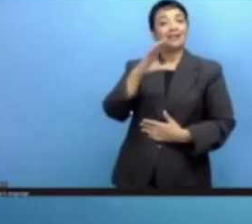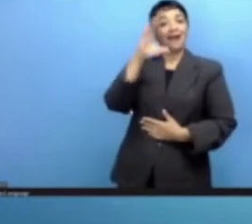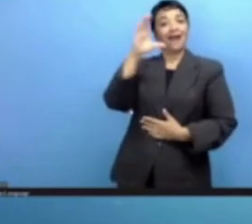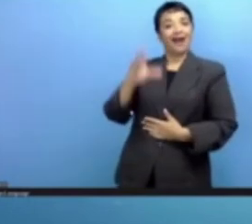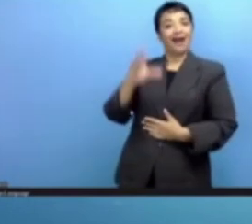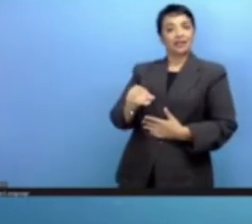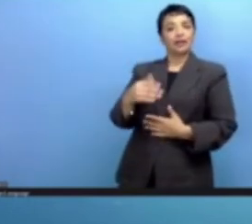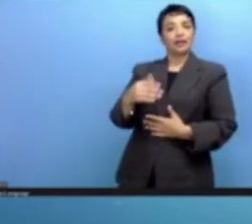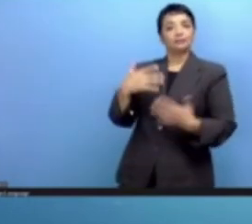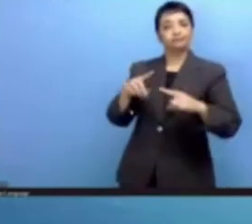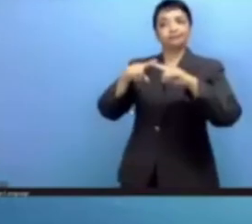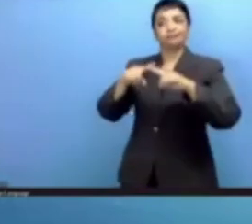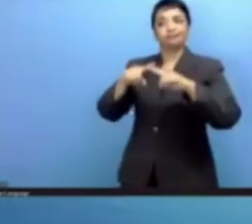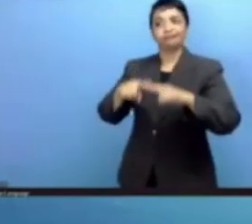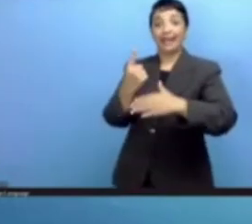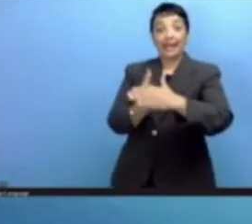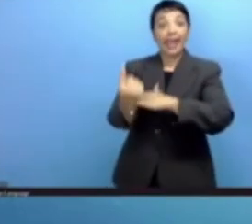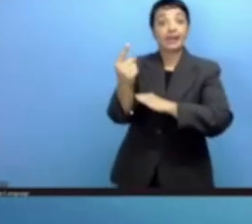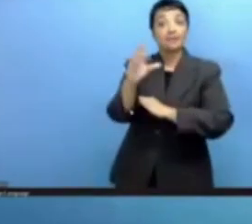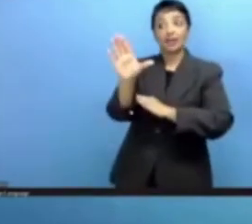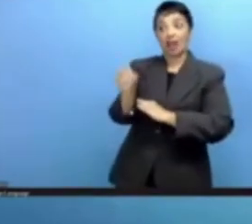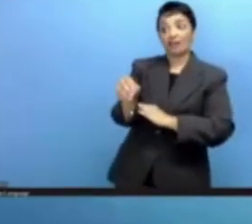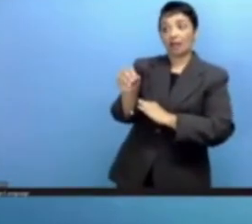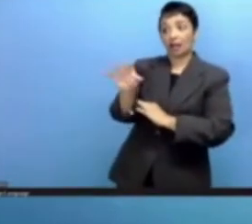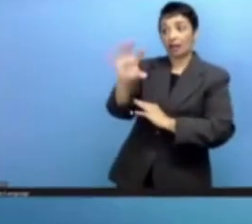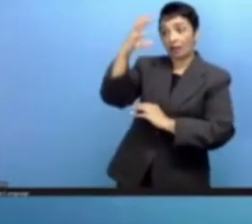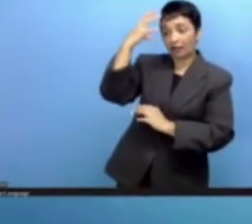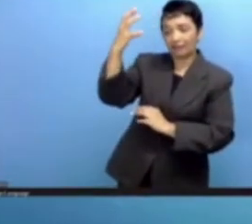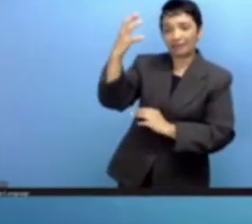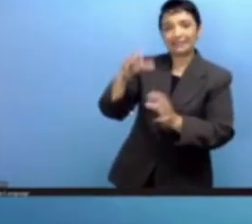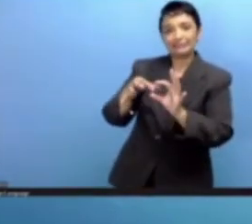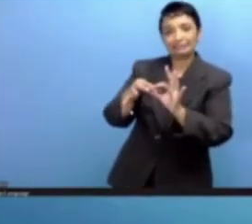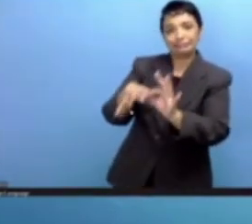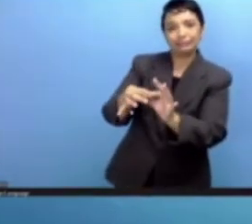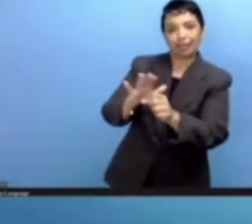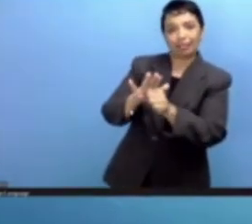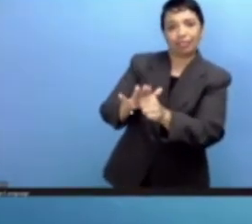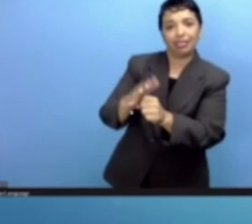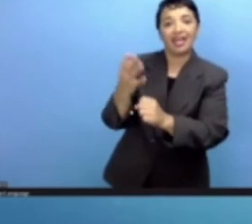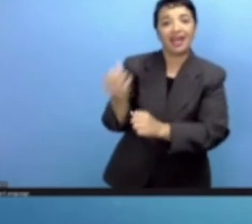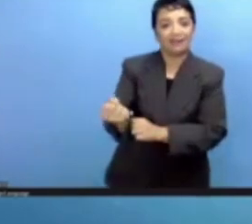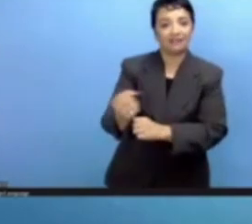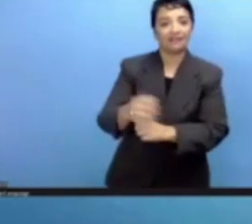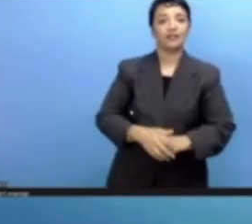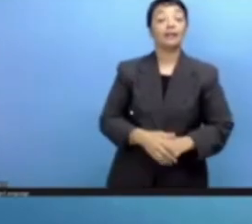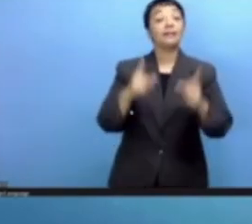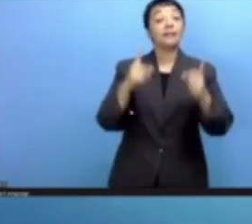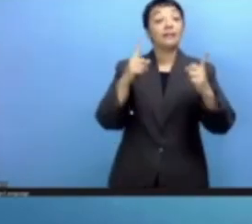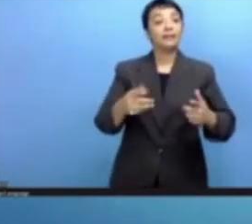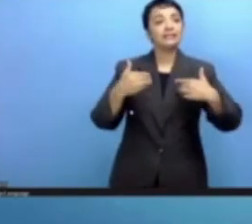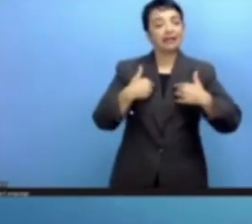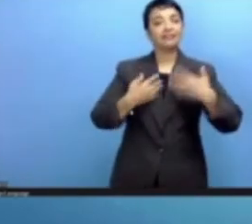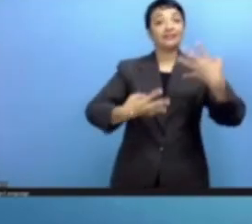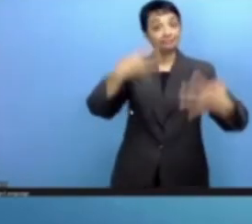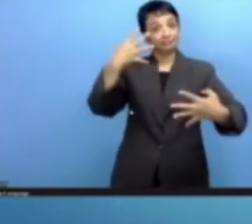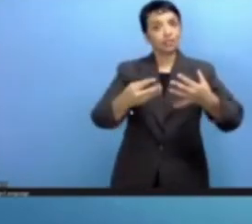والشبكات والشبكات والشبكات لسيطرة على حركة المعلومات